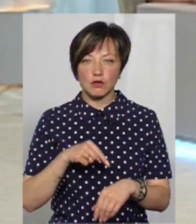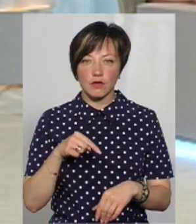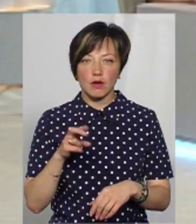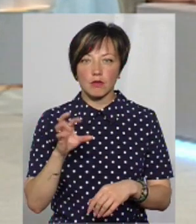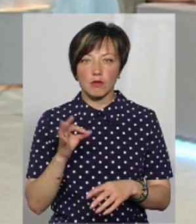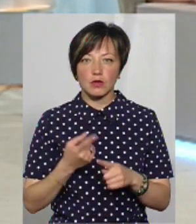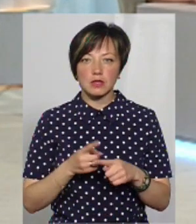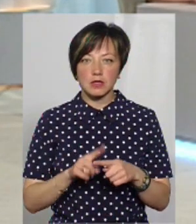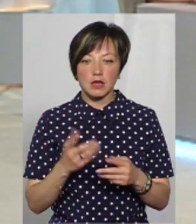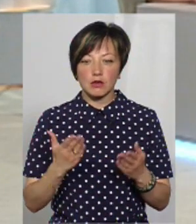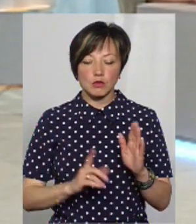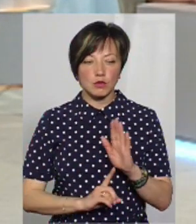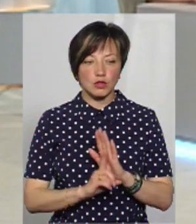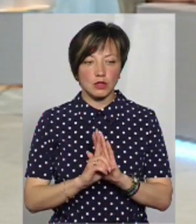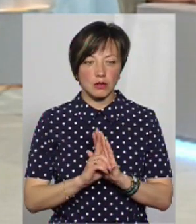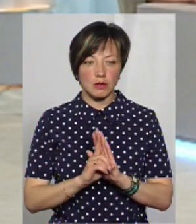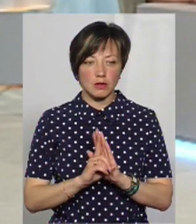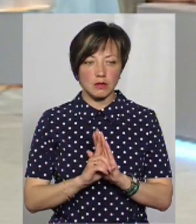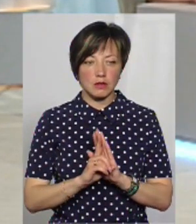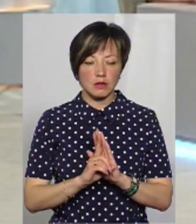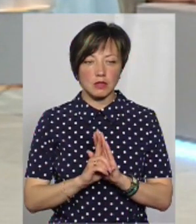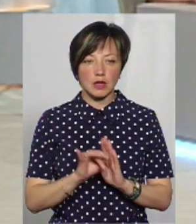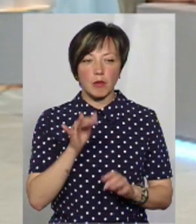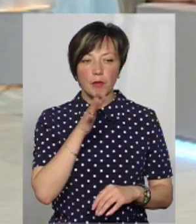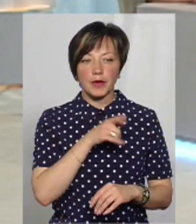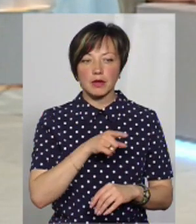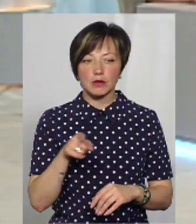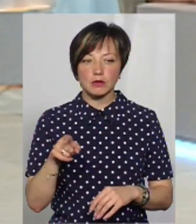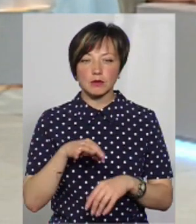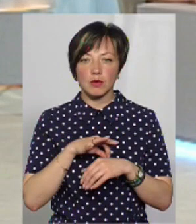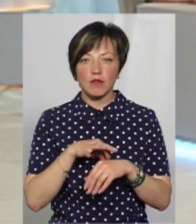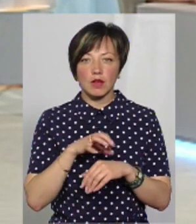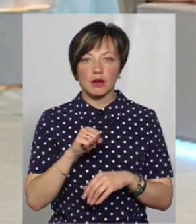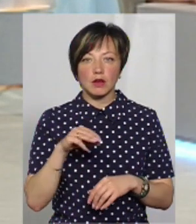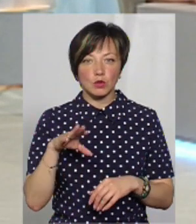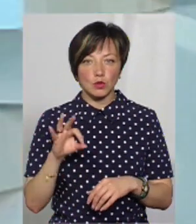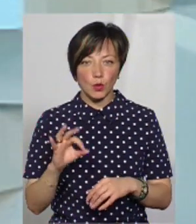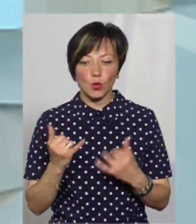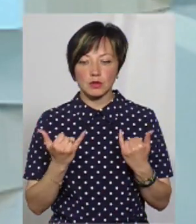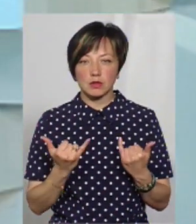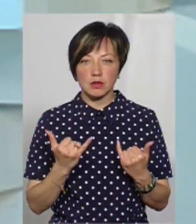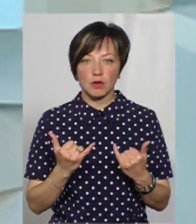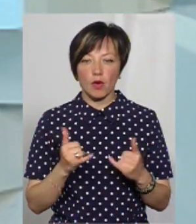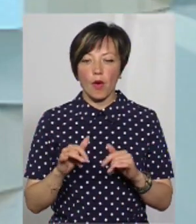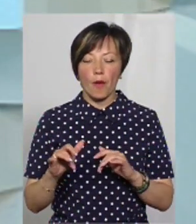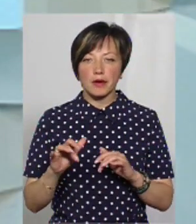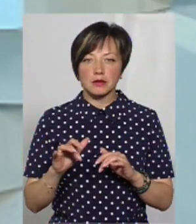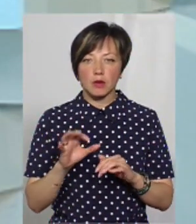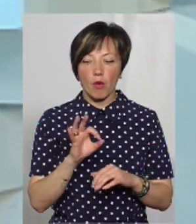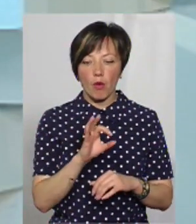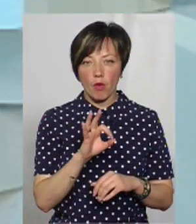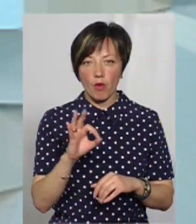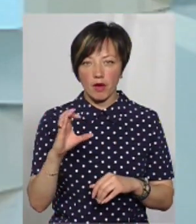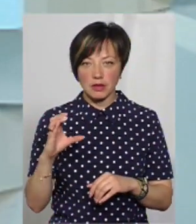якщо я починав з періоду проведення антитерористичної операції, зараз операції об'єднаних